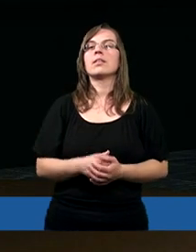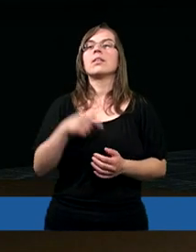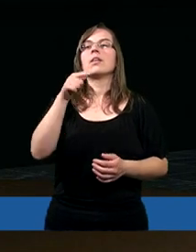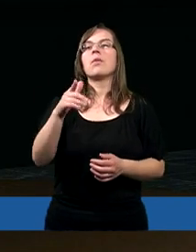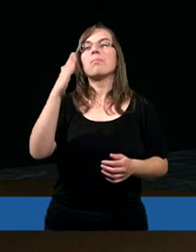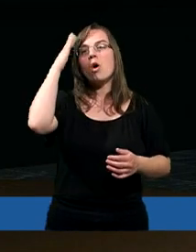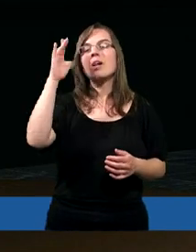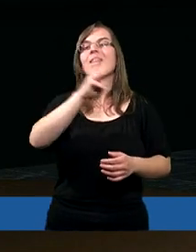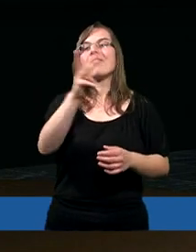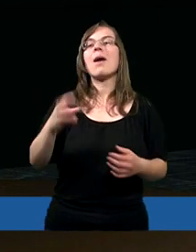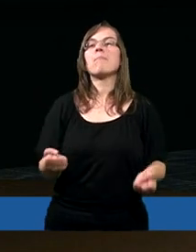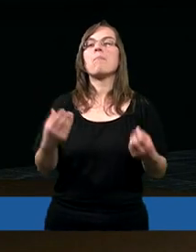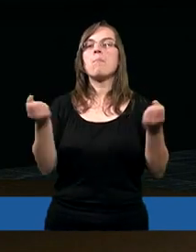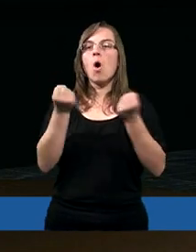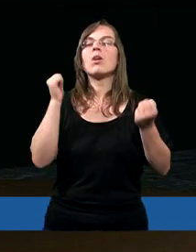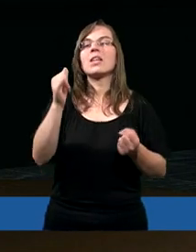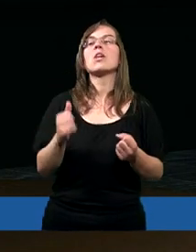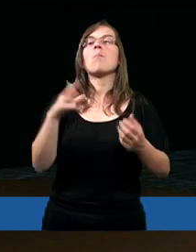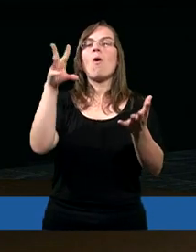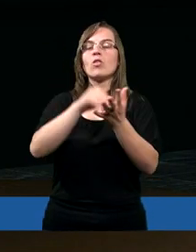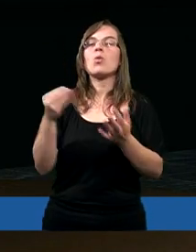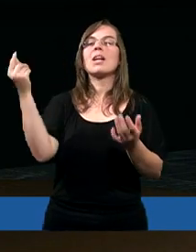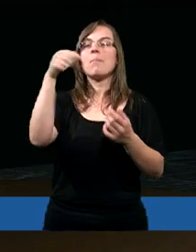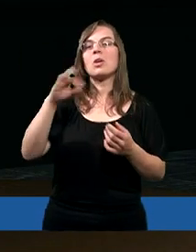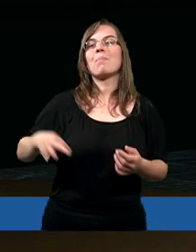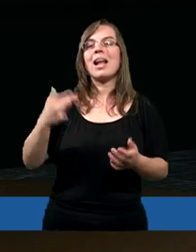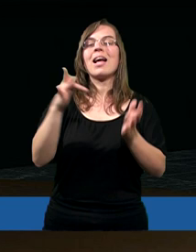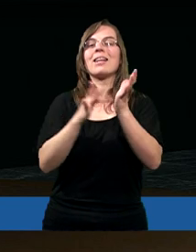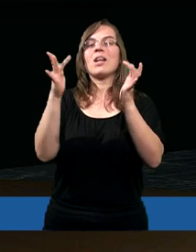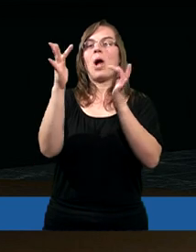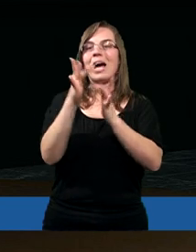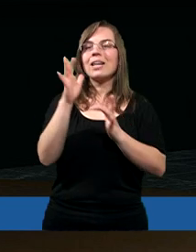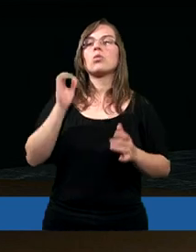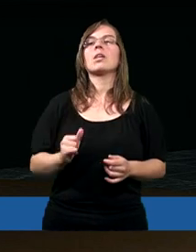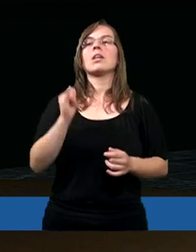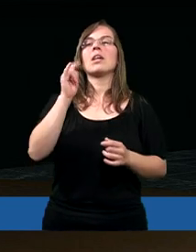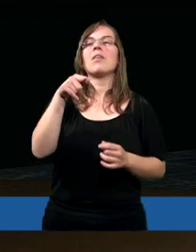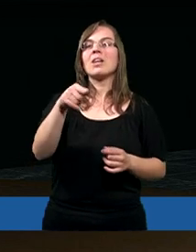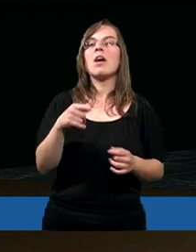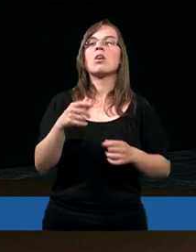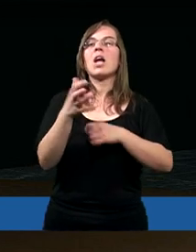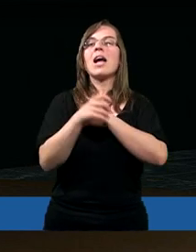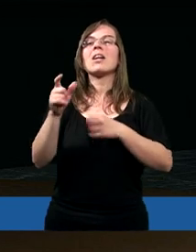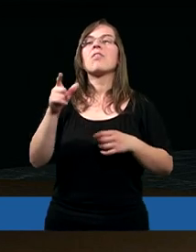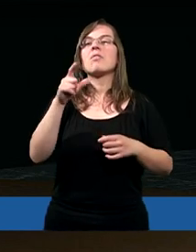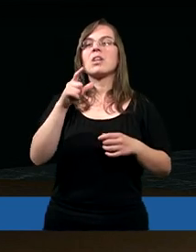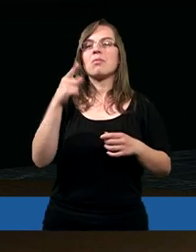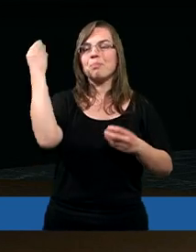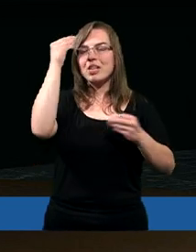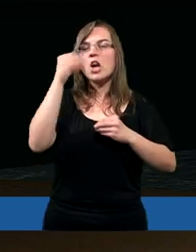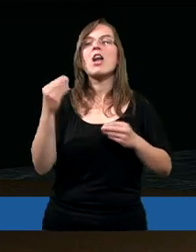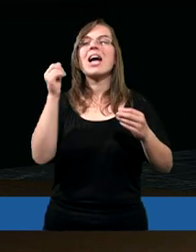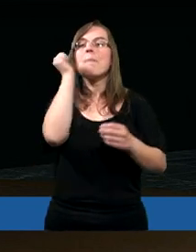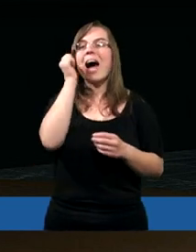Gdyż oznajmiliśmy wam moc i powtórne przyjście Pana naszego Jezusa Chrystusa, nie opierając się na zręcznie